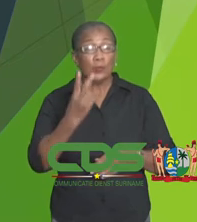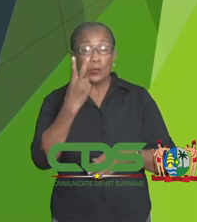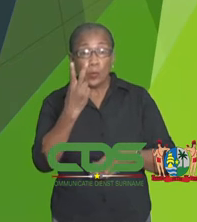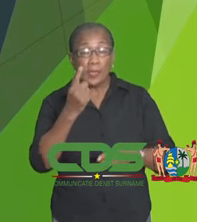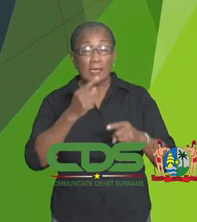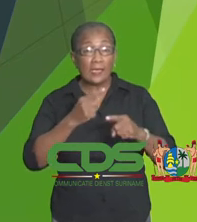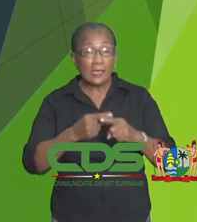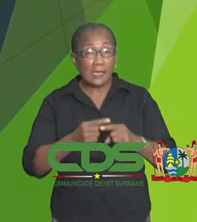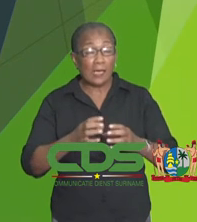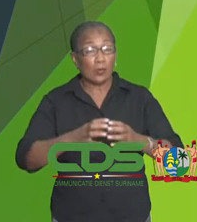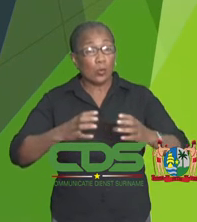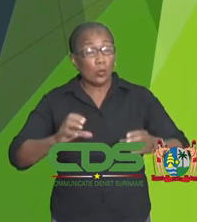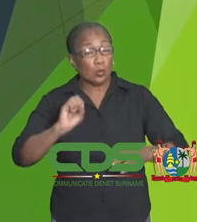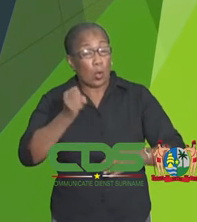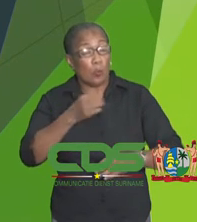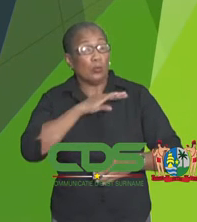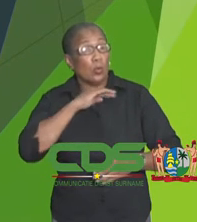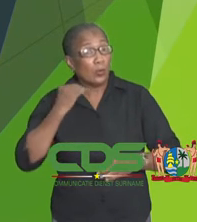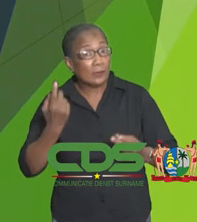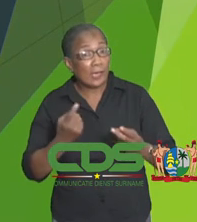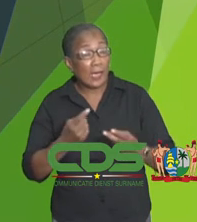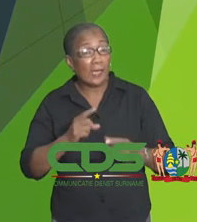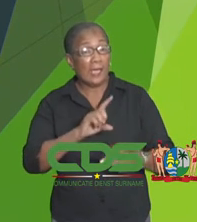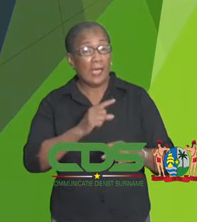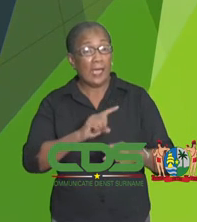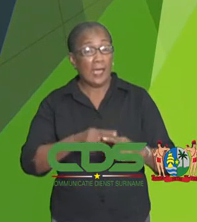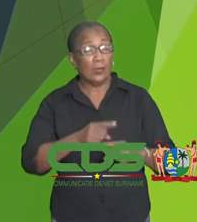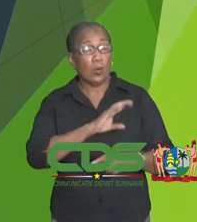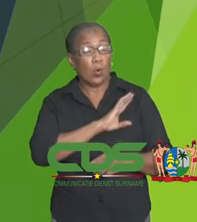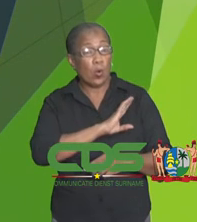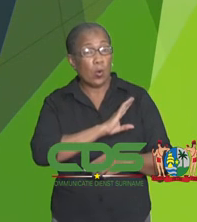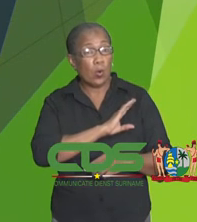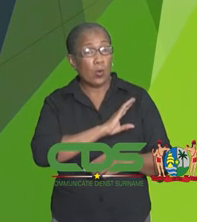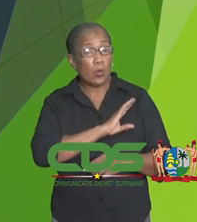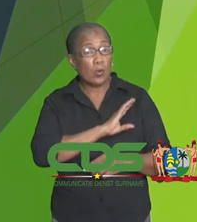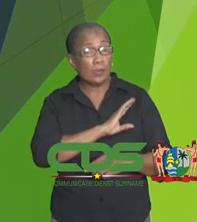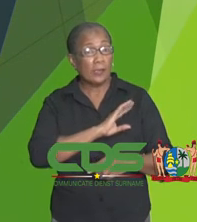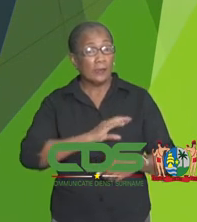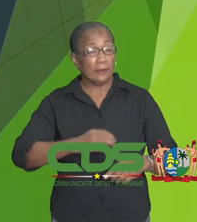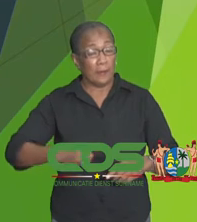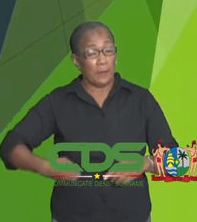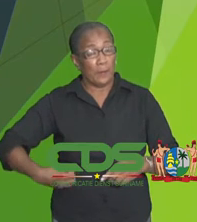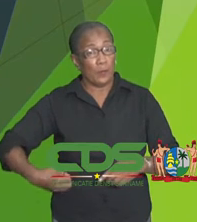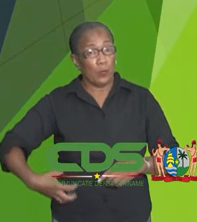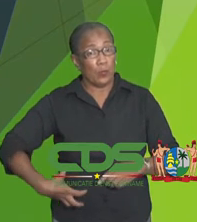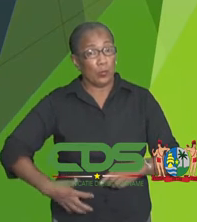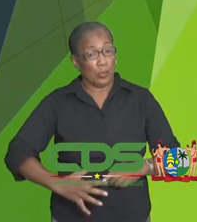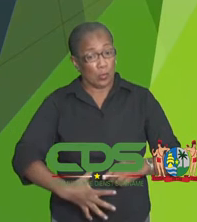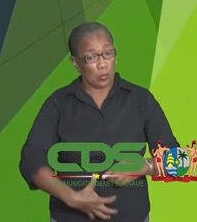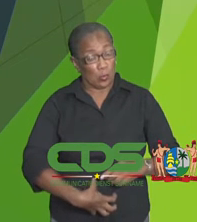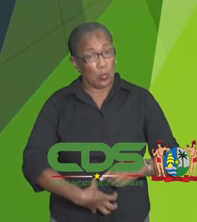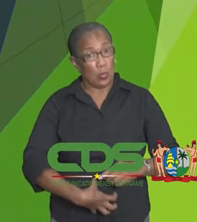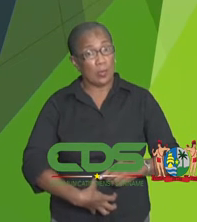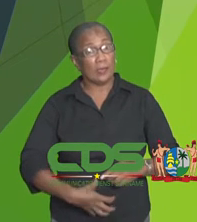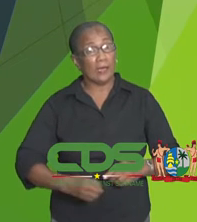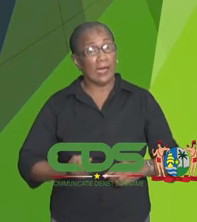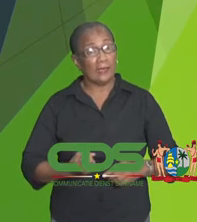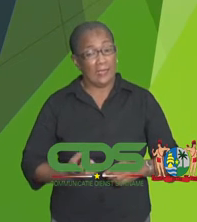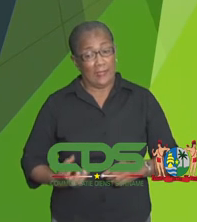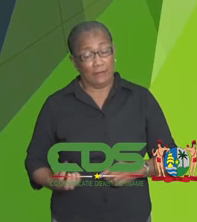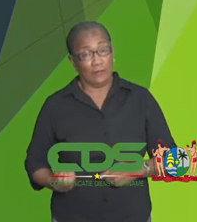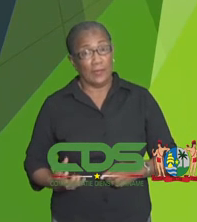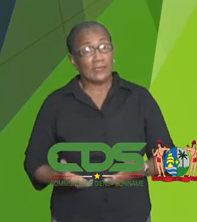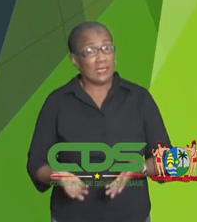grotere kans op overlijden. En verder kan de placenta, dus de moederkoek, geïnfecteerd raken. En dat heeft weer gevolgen voor het